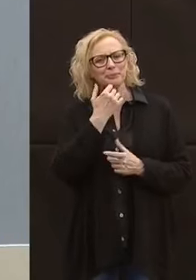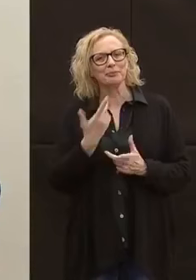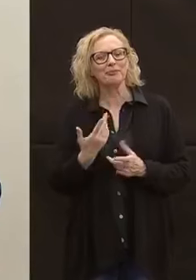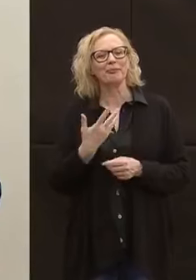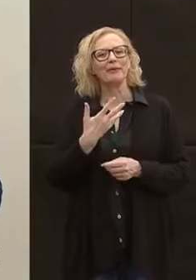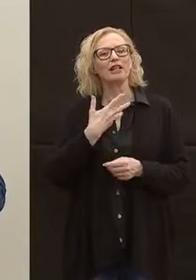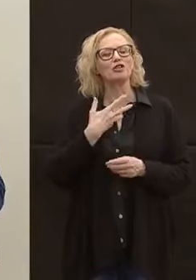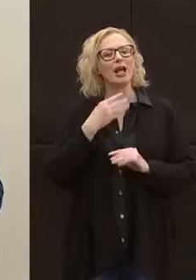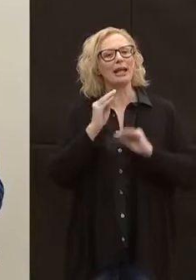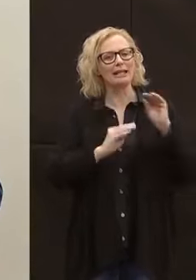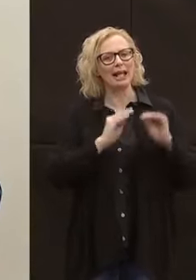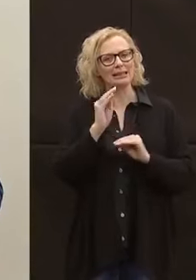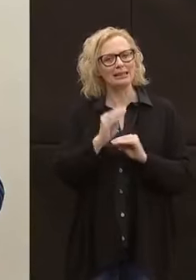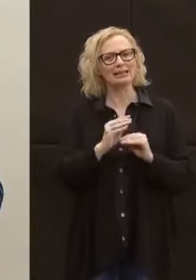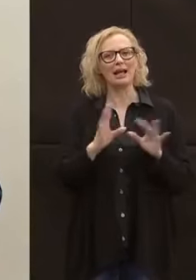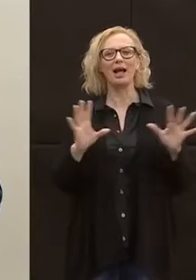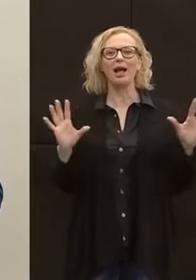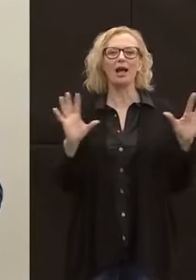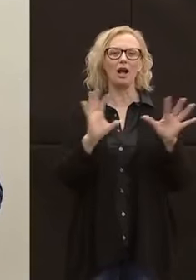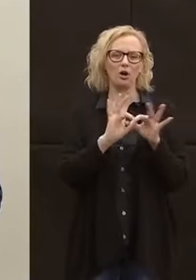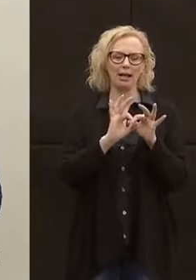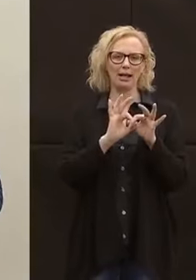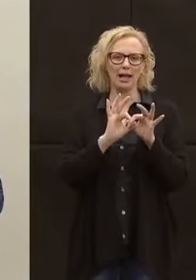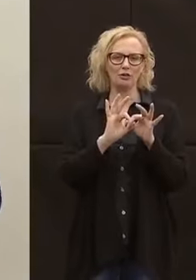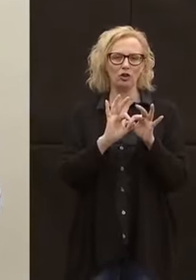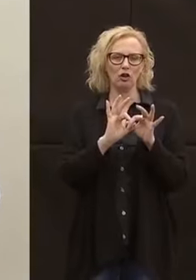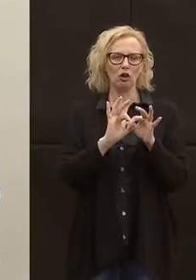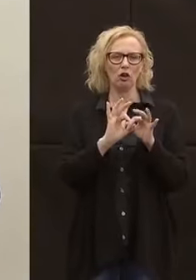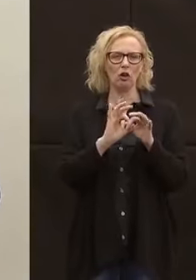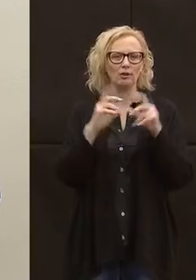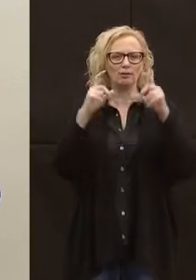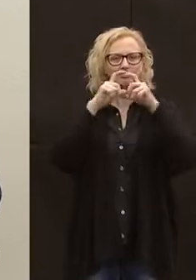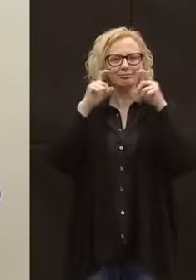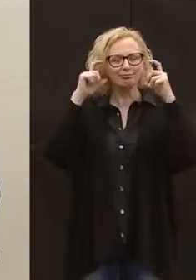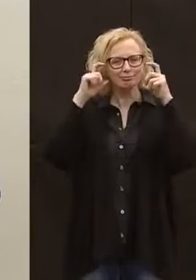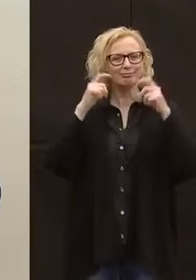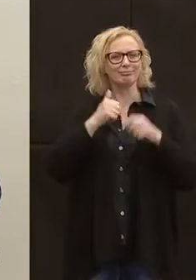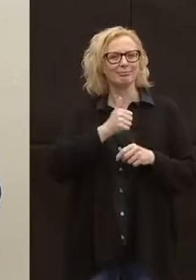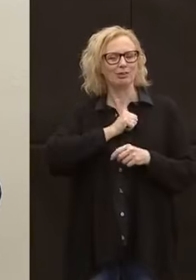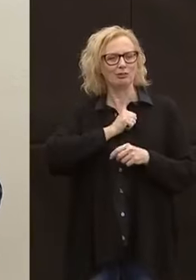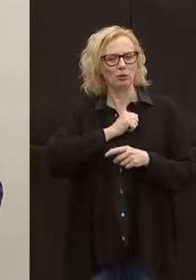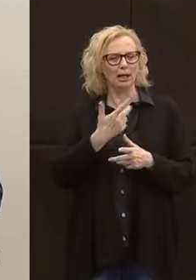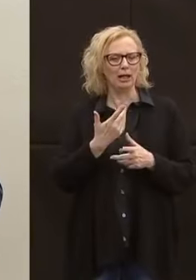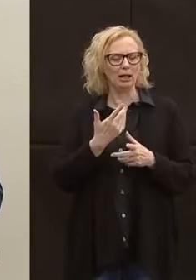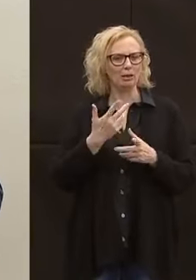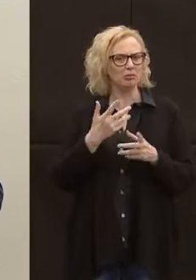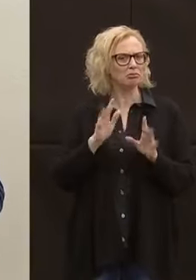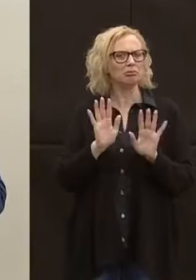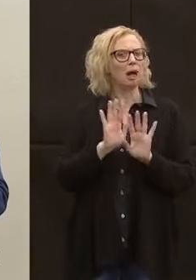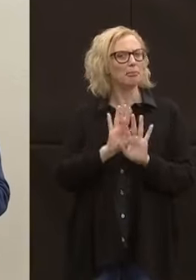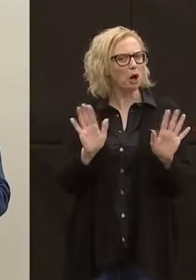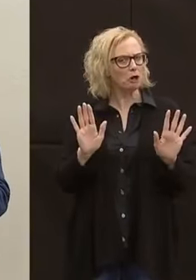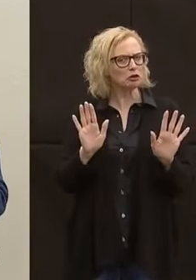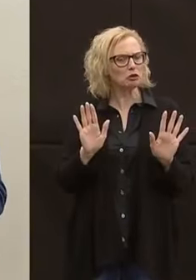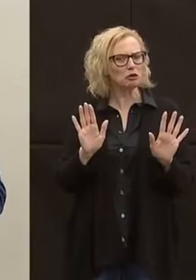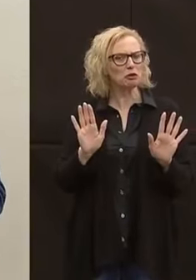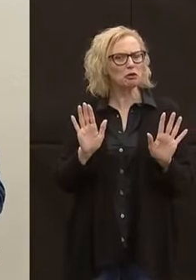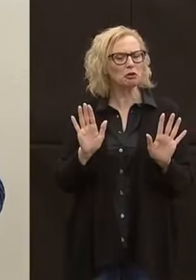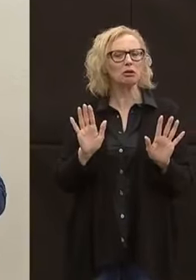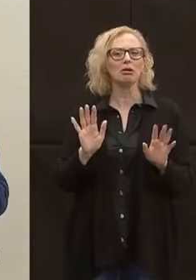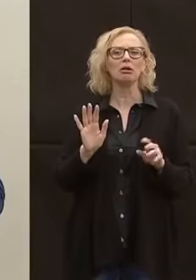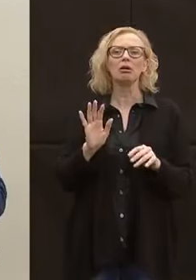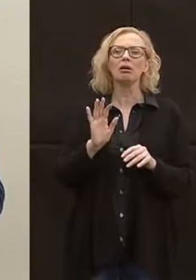richiesta in relazione ai dispositivi di protezione individuale. Siamo a posto da quello che le risulta